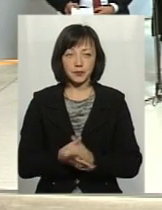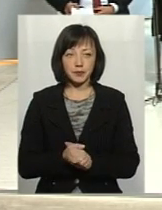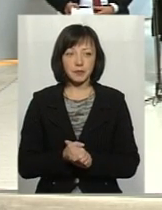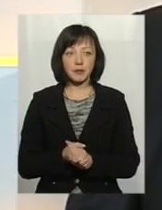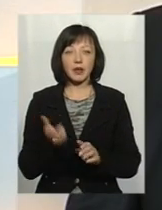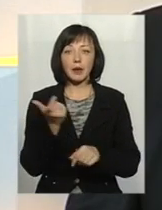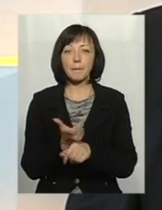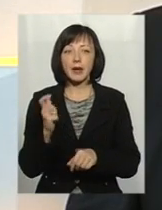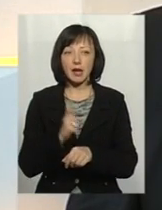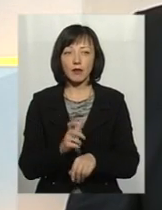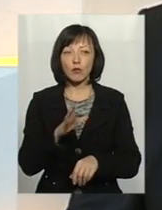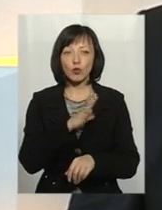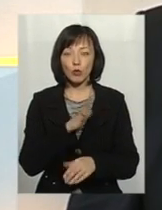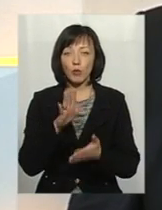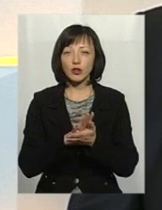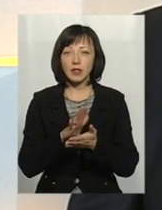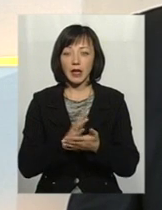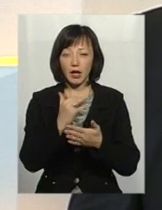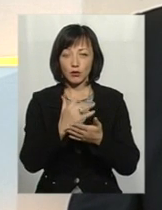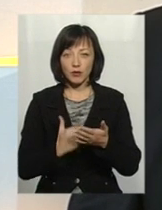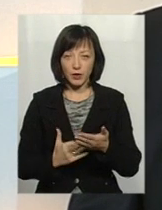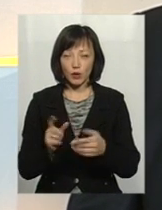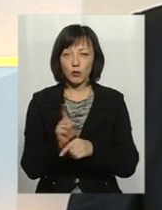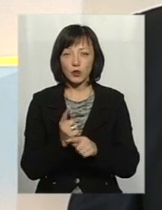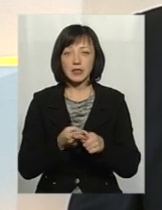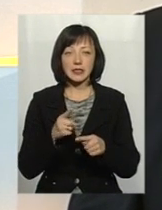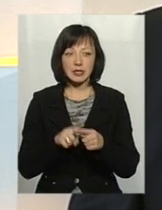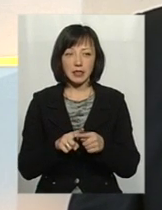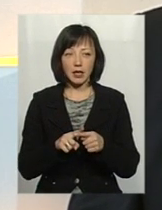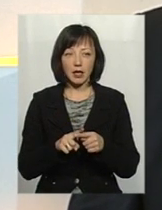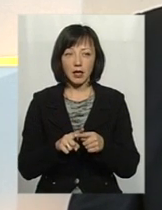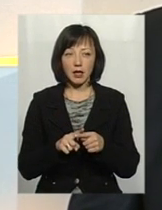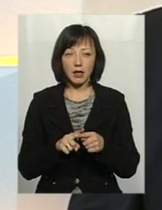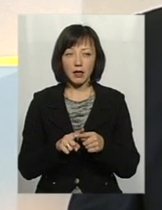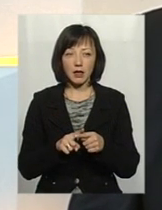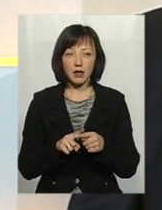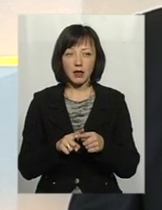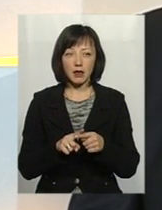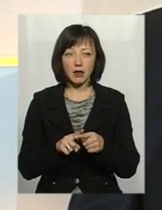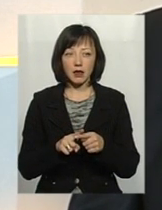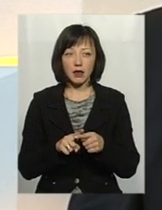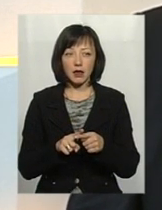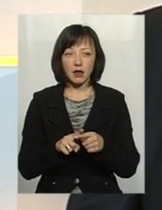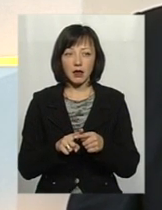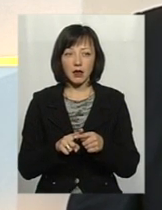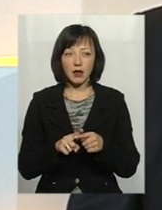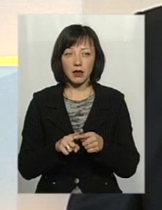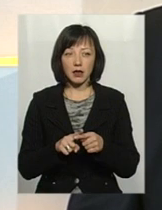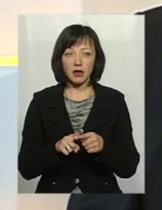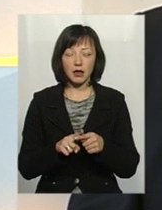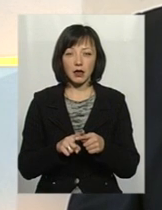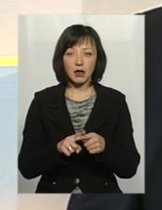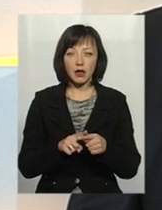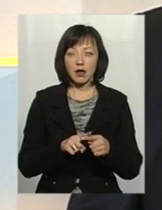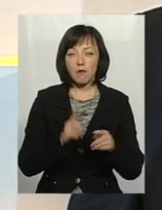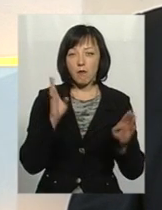Перевищення було по тих забронючих речовин, які нормуються, а це саме біологічне споживання кисню і хімічне